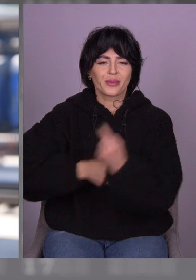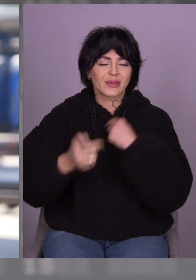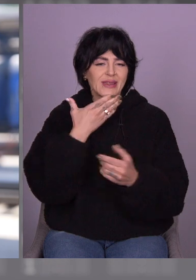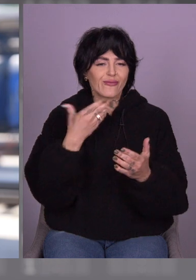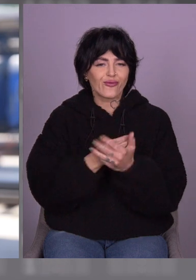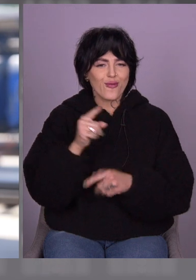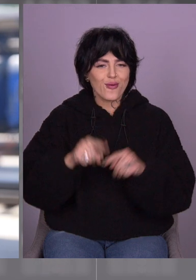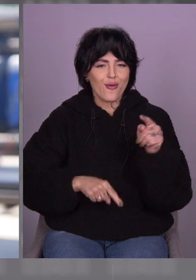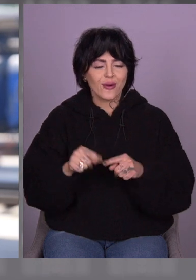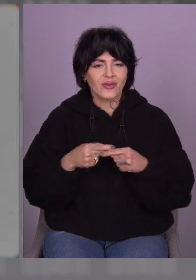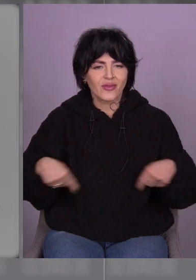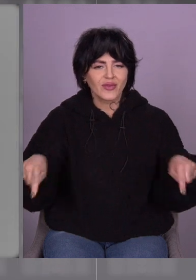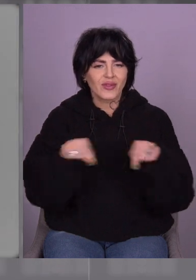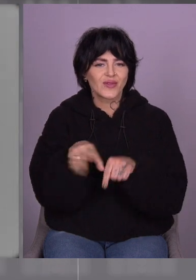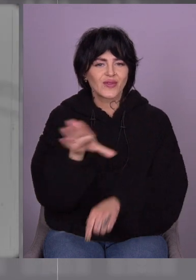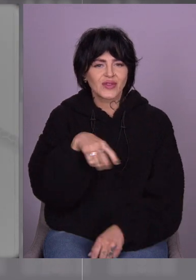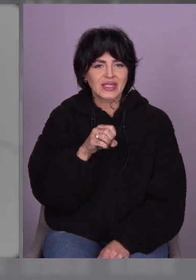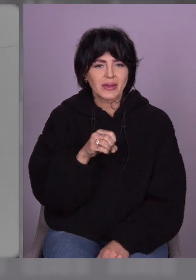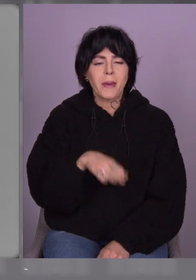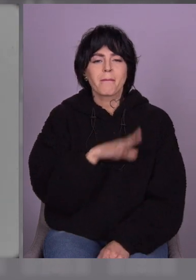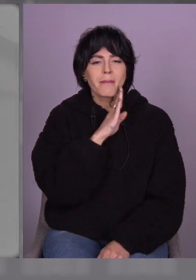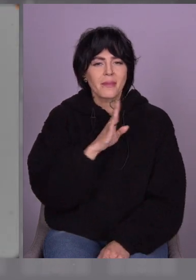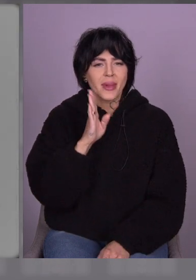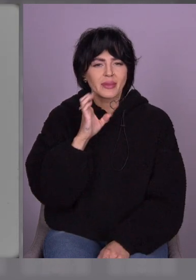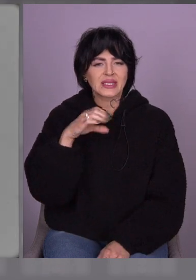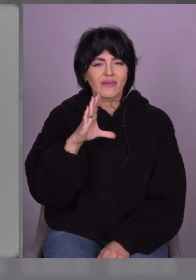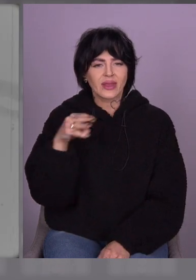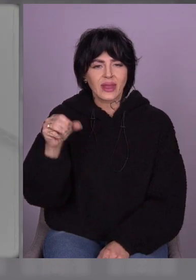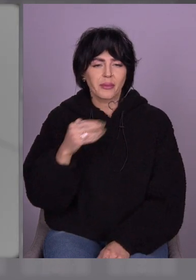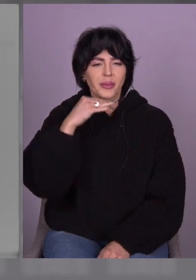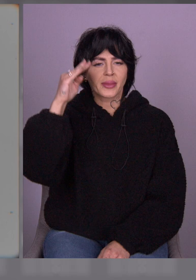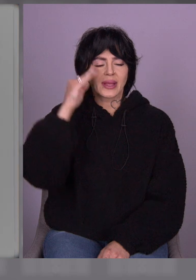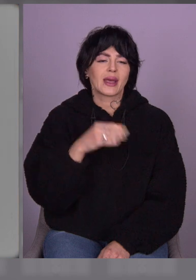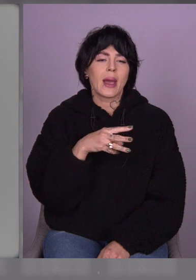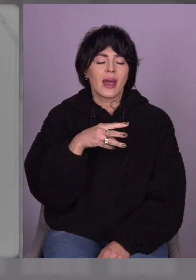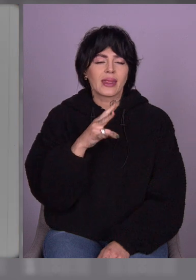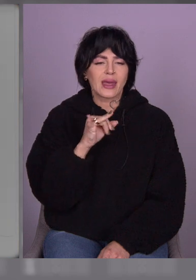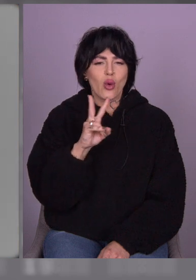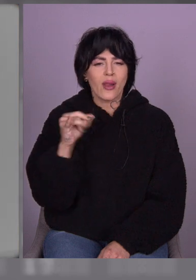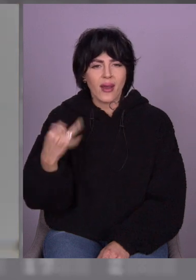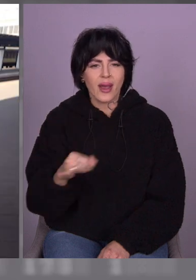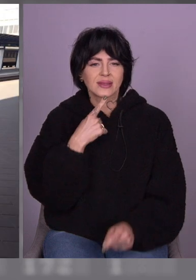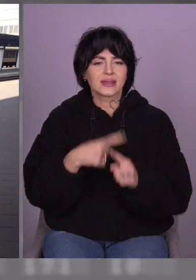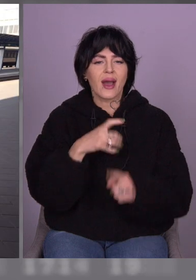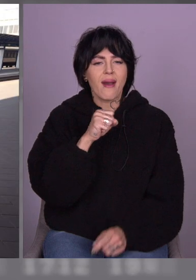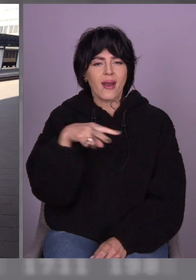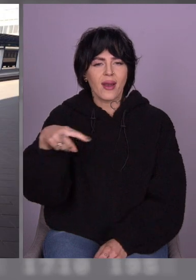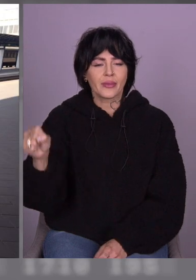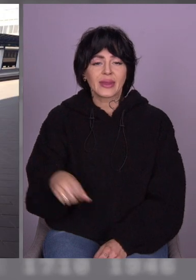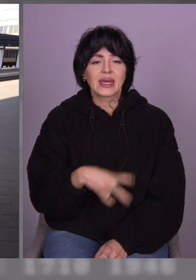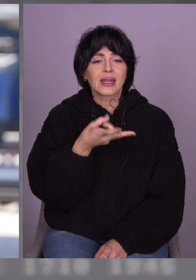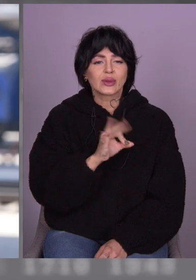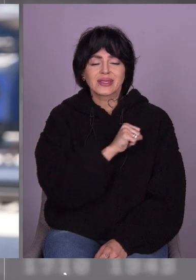тому що тут всі мої рідні. Мама. Світлана, тато Микола і моя рідна сестра Алла. Але ще